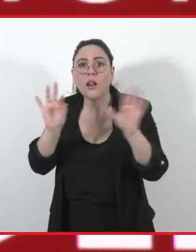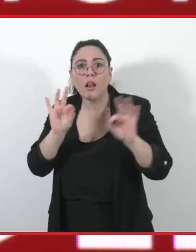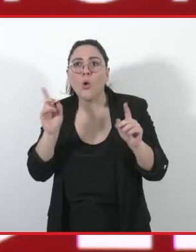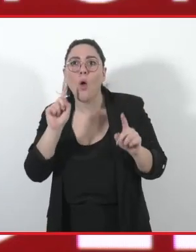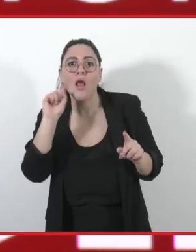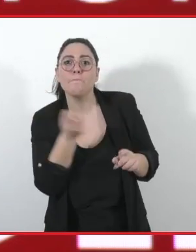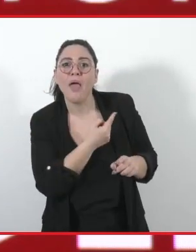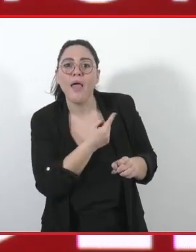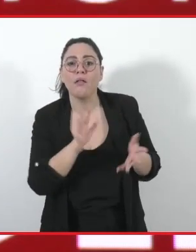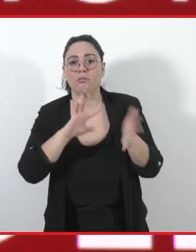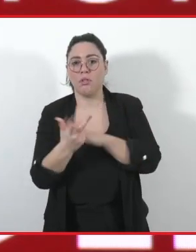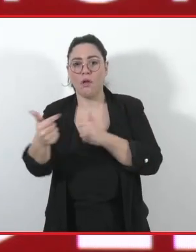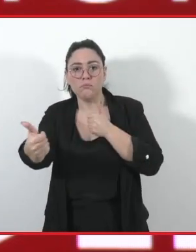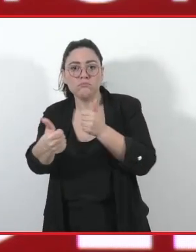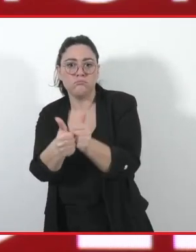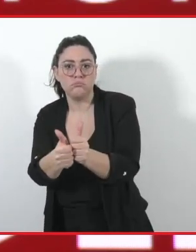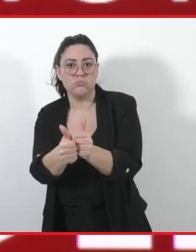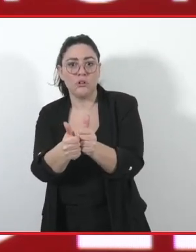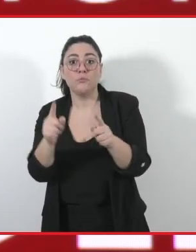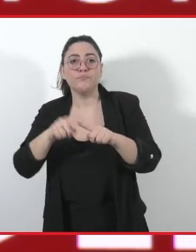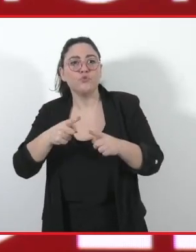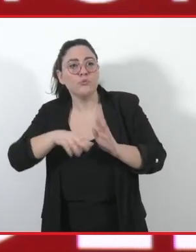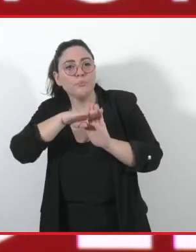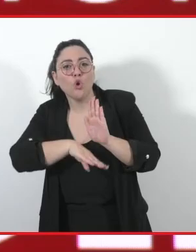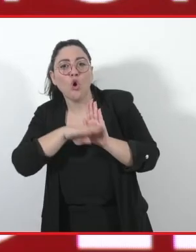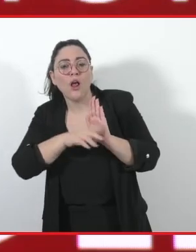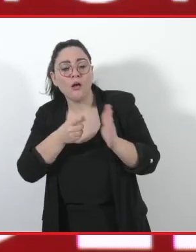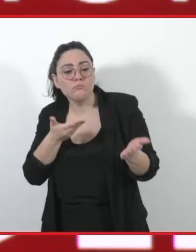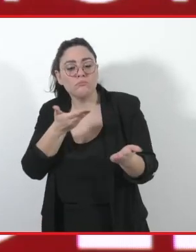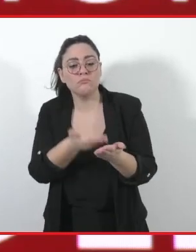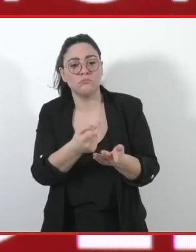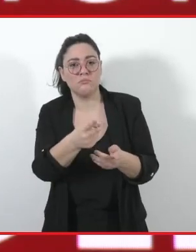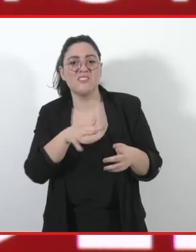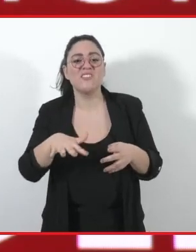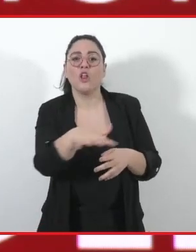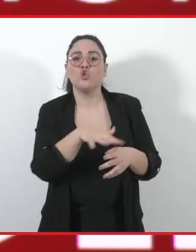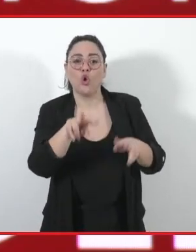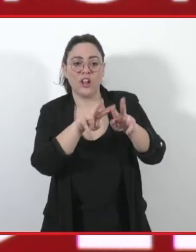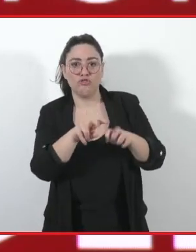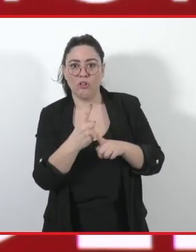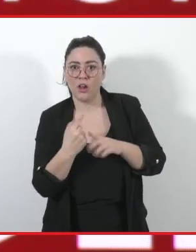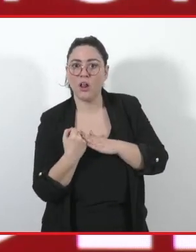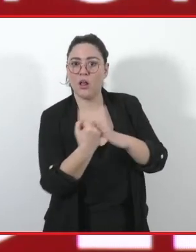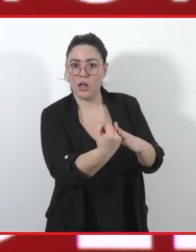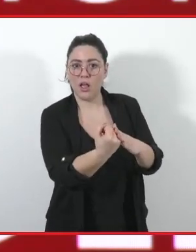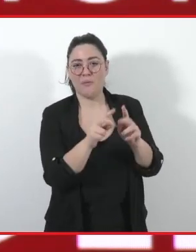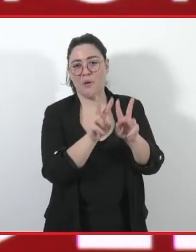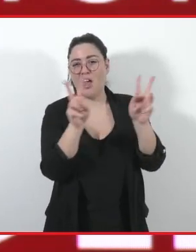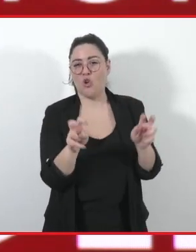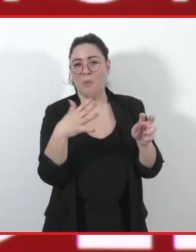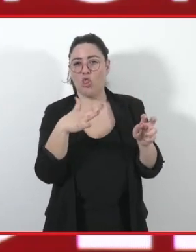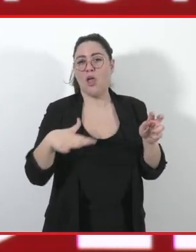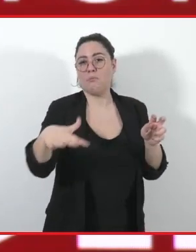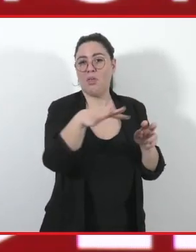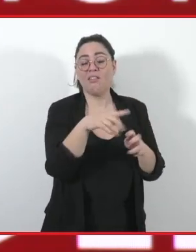affiancarlo alla capacità di aumentare la cooperazione nei settori della ricerca, proprio sui temi ambientali, degli